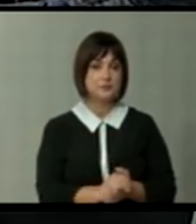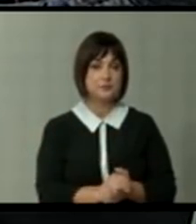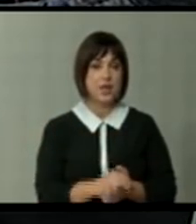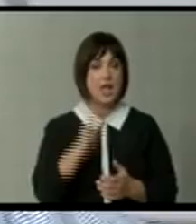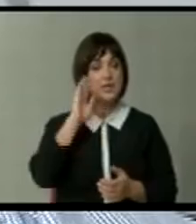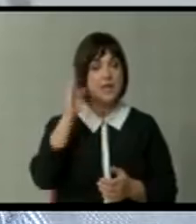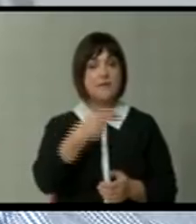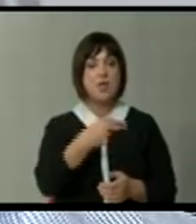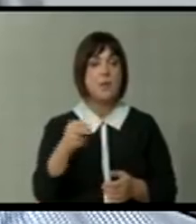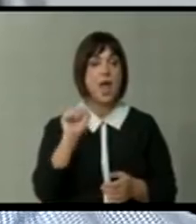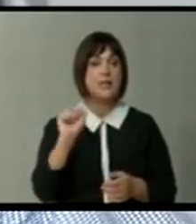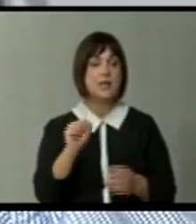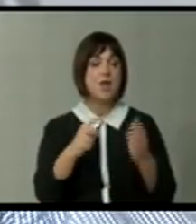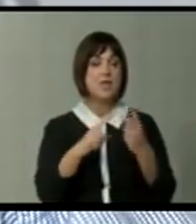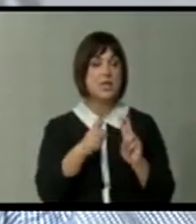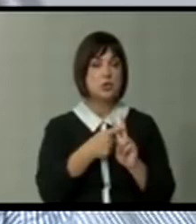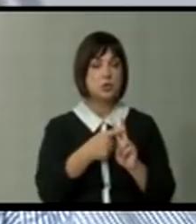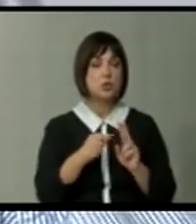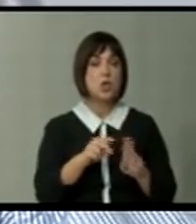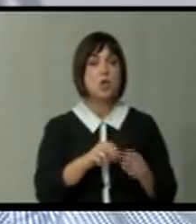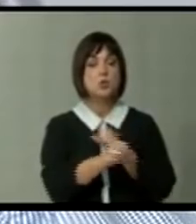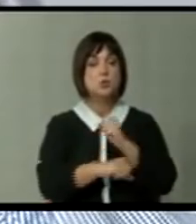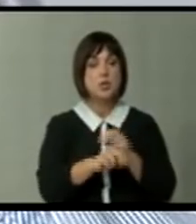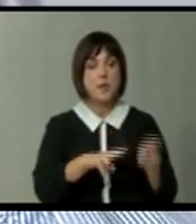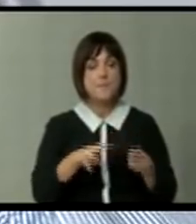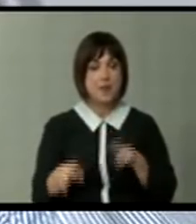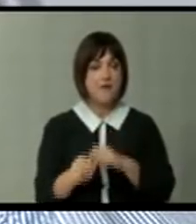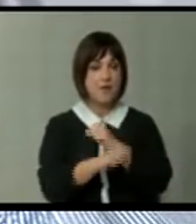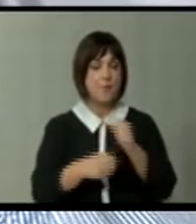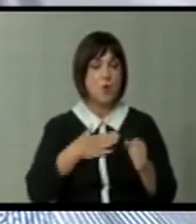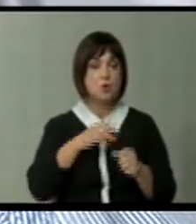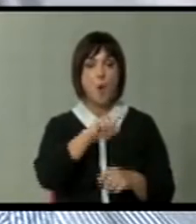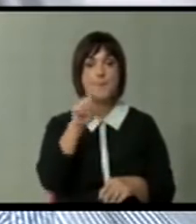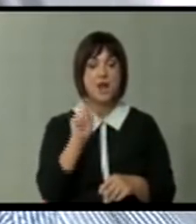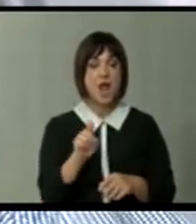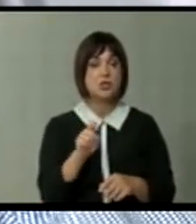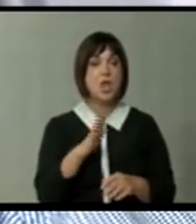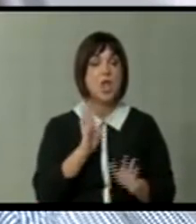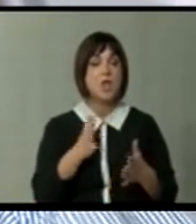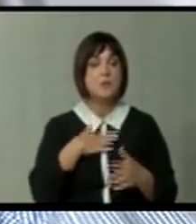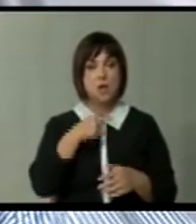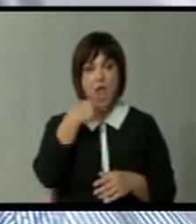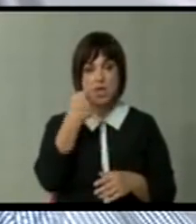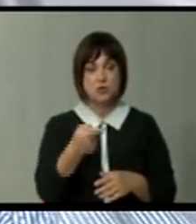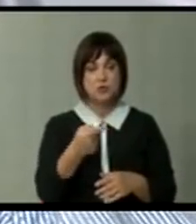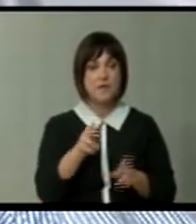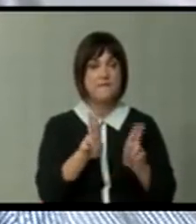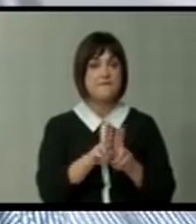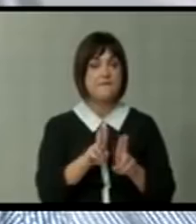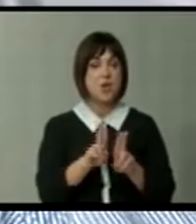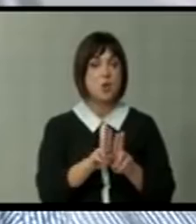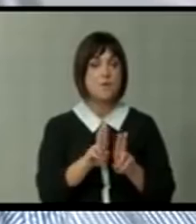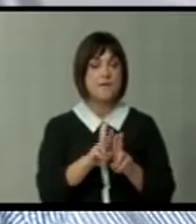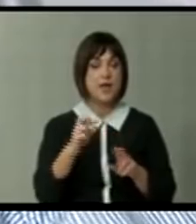Здраво, моето име е Антонио Нестороцки, студент на правен факултет. Моето прашање е, имаше изјава на Верушевски во